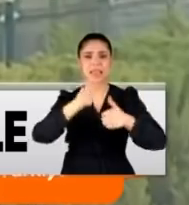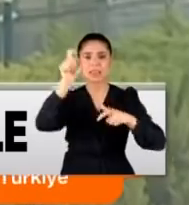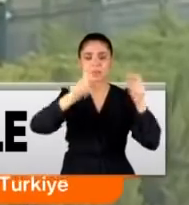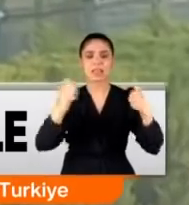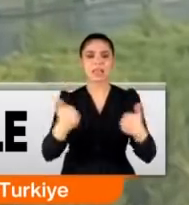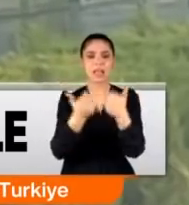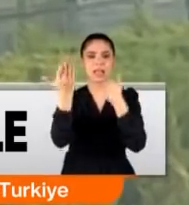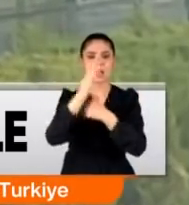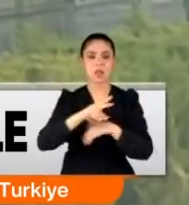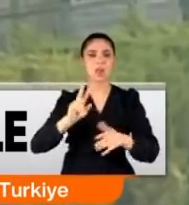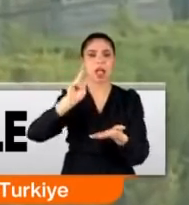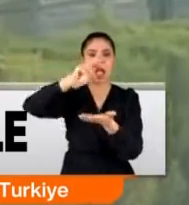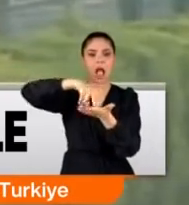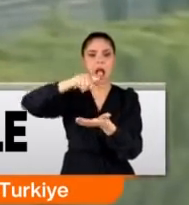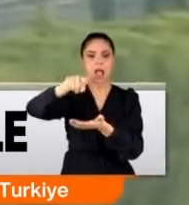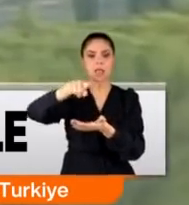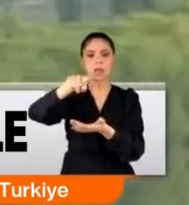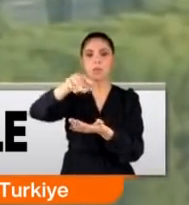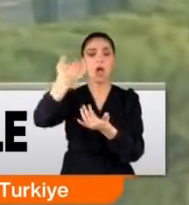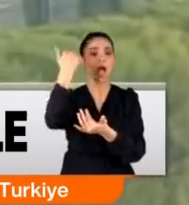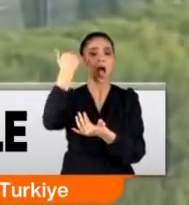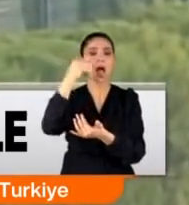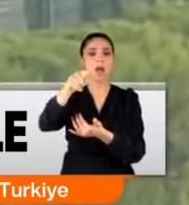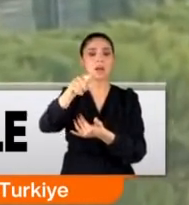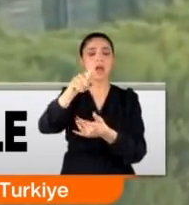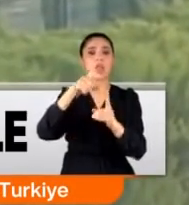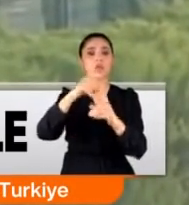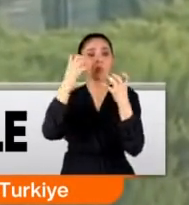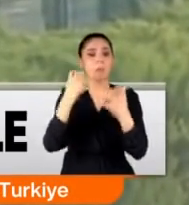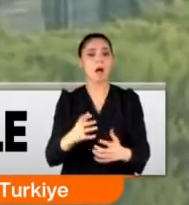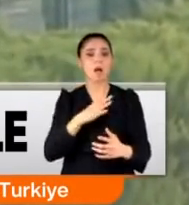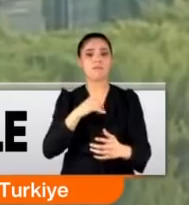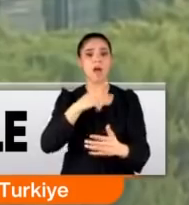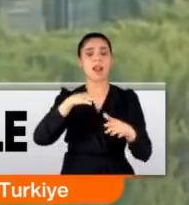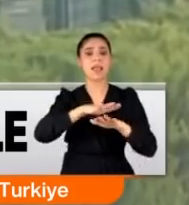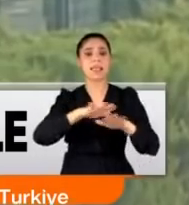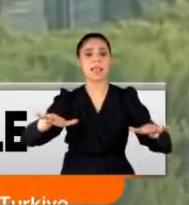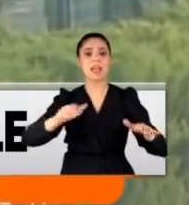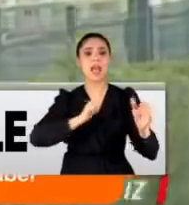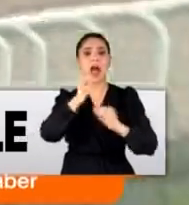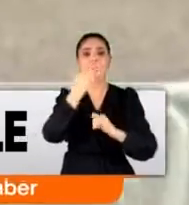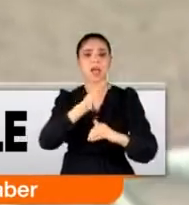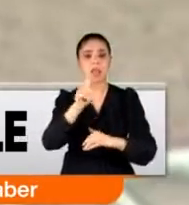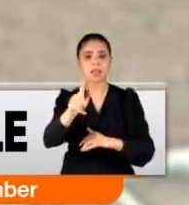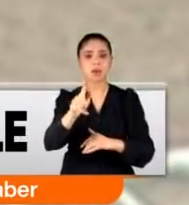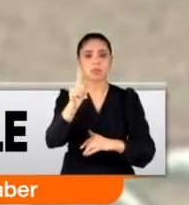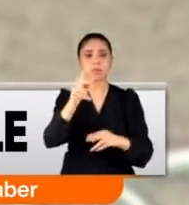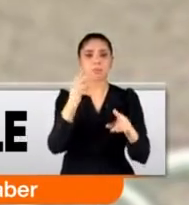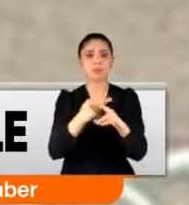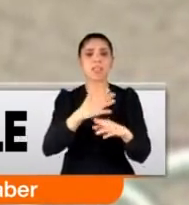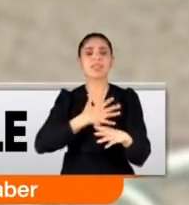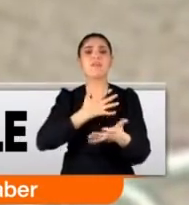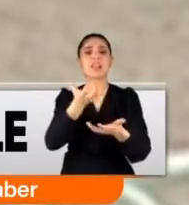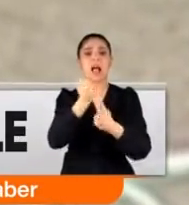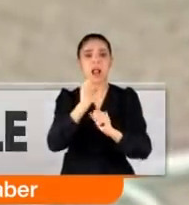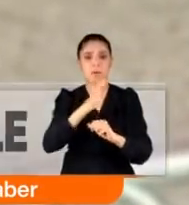kazanın ardından ayağa kalktı. Ancak Harun Çanakçı'nın durumu ağırdı. Yerde hareketsiz kaldı. Hışman çizik nefes